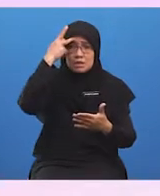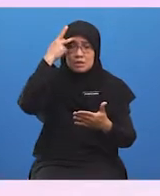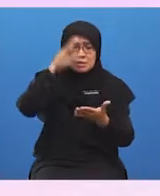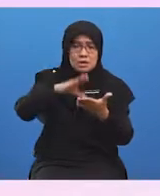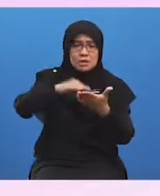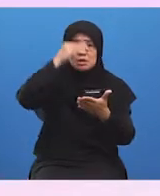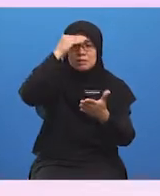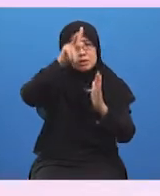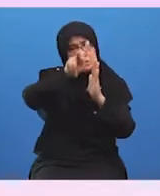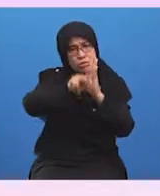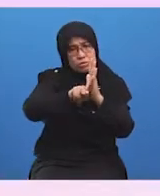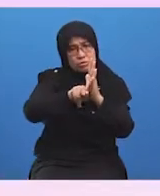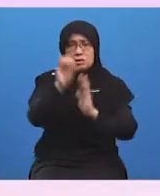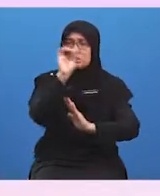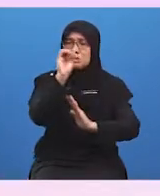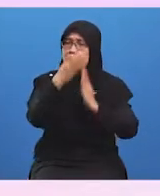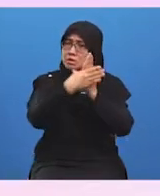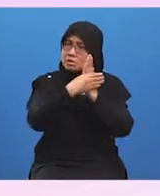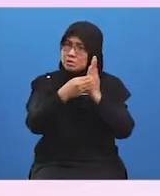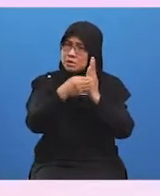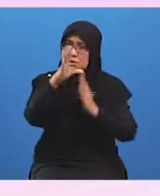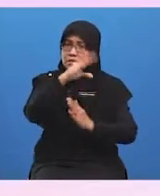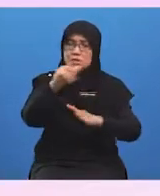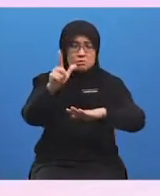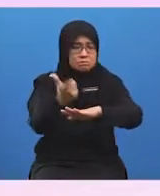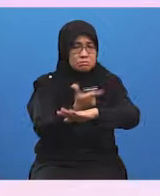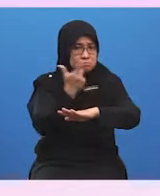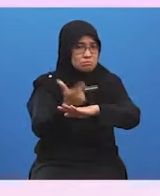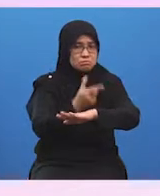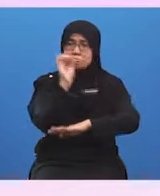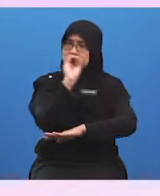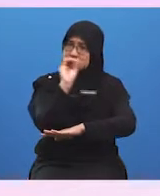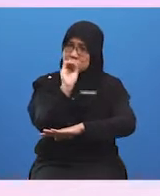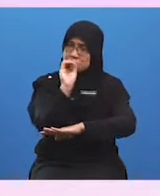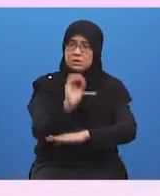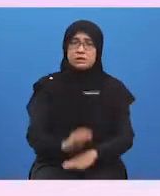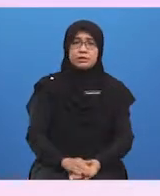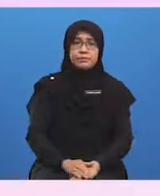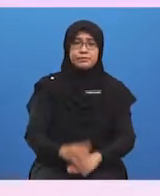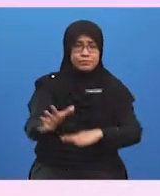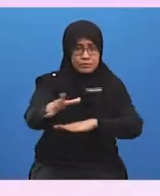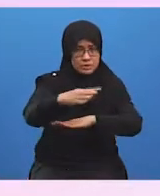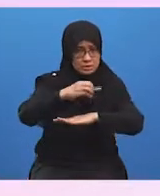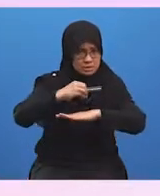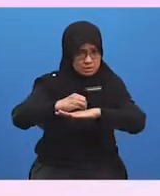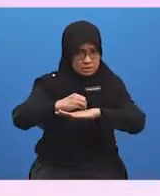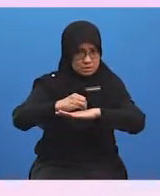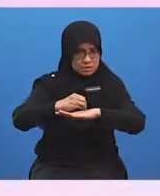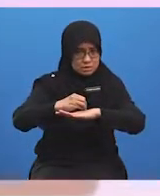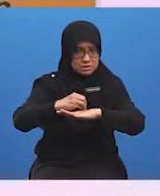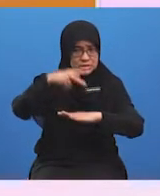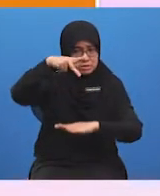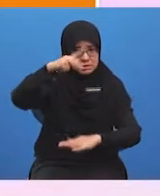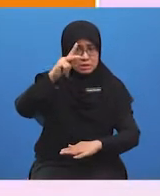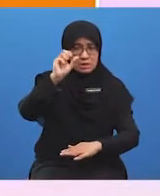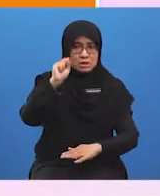tiada kemahiran dan latihan. kesannya, PKS menanggung